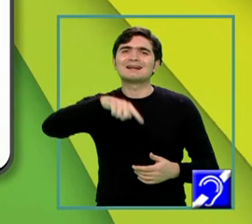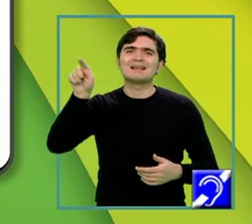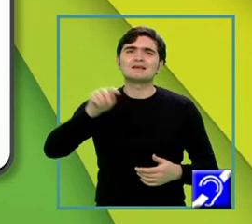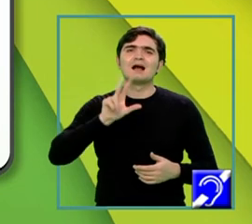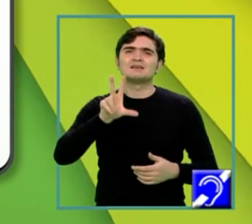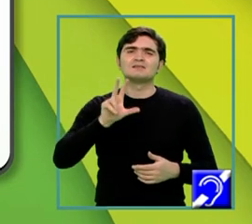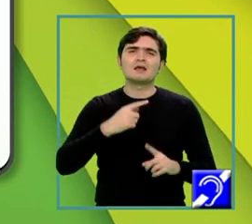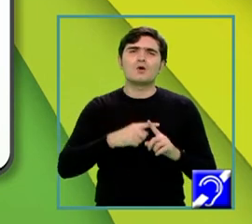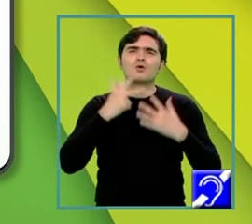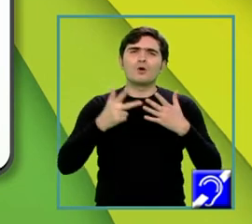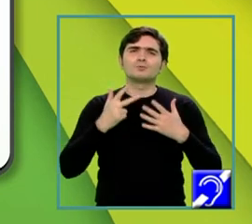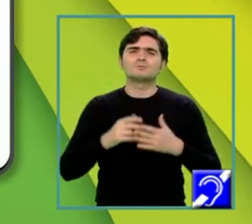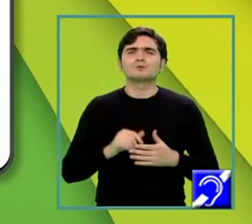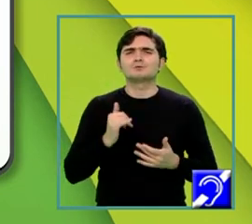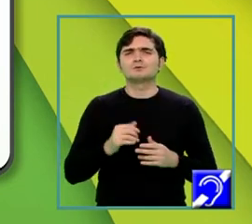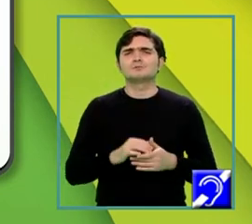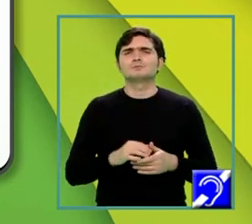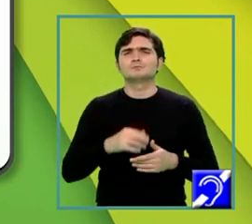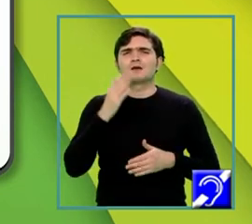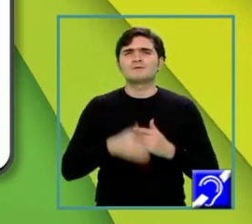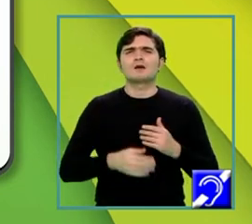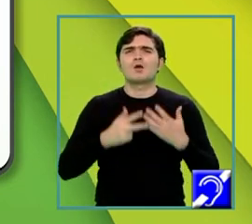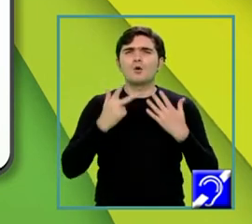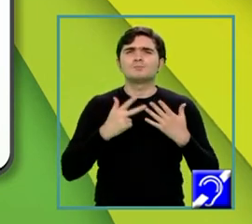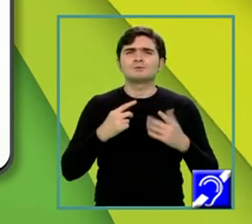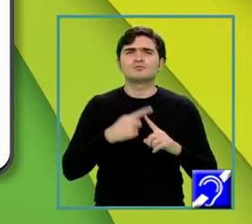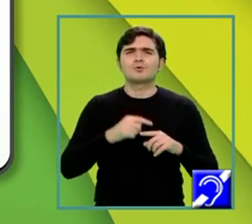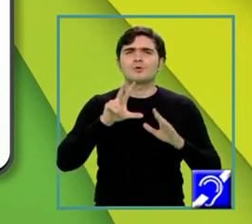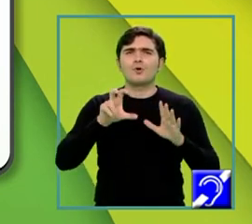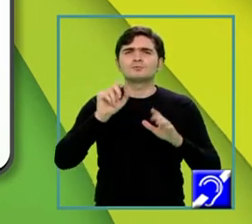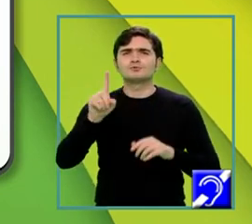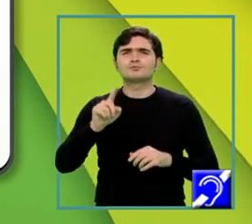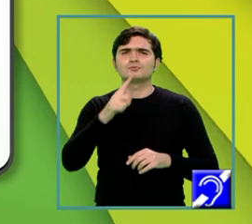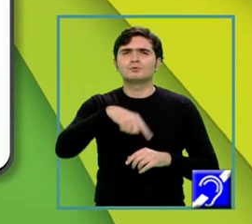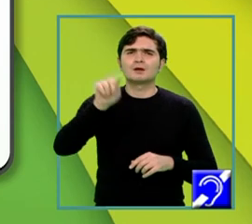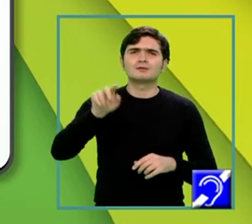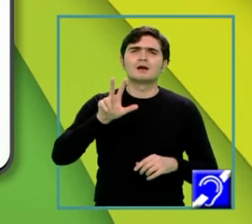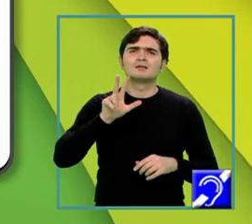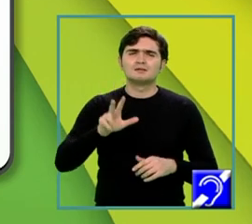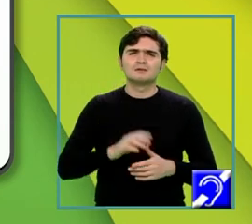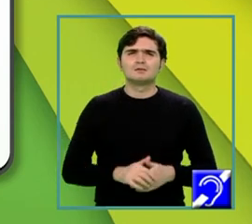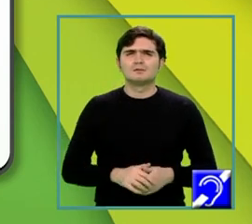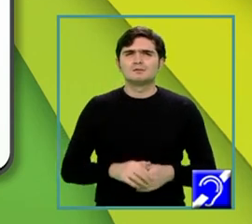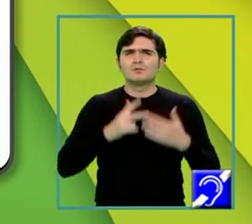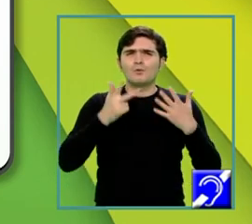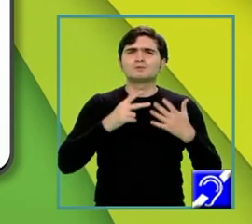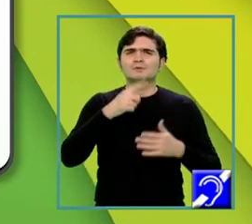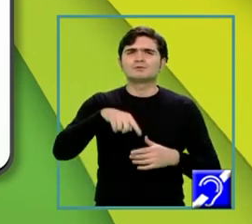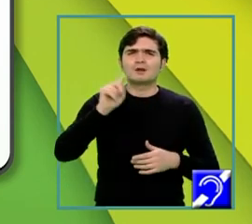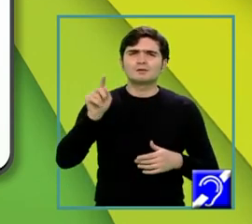fracția printr-un 3 și ne mai rămas un 3 și cu 6, 18 ori 81 radical din 3, deci 81 ori 18 radical